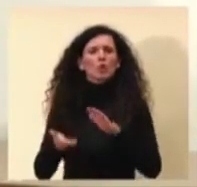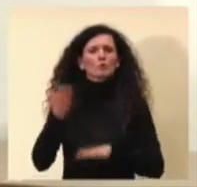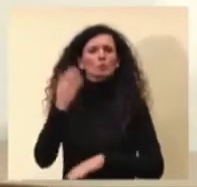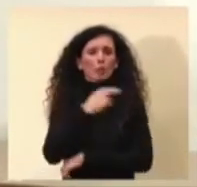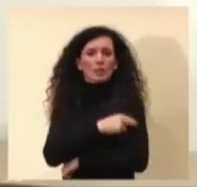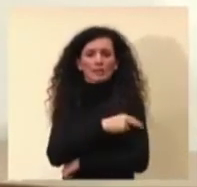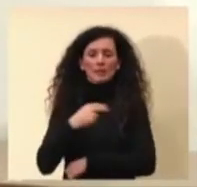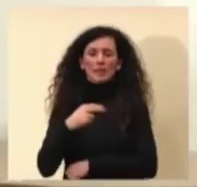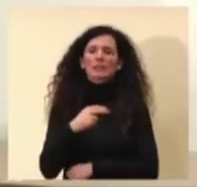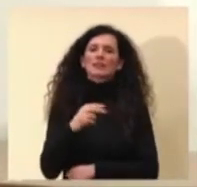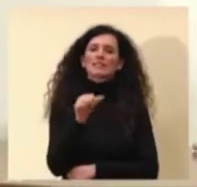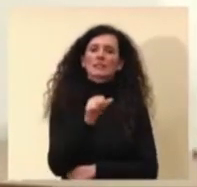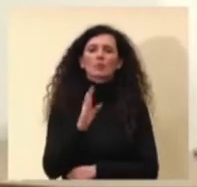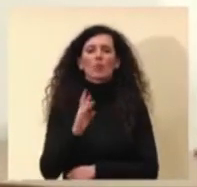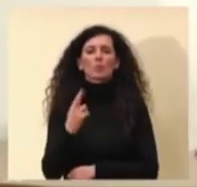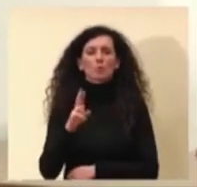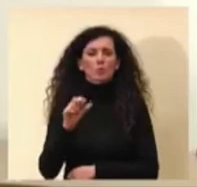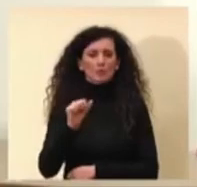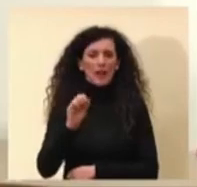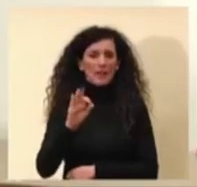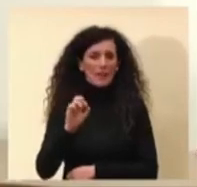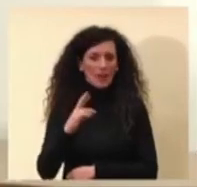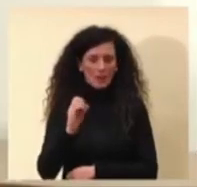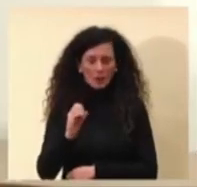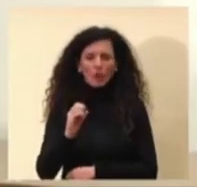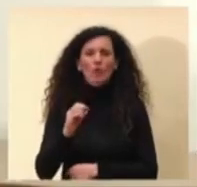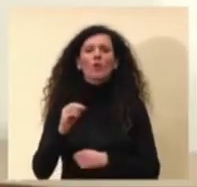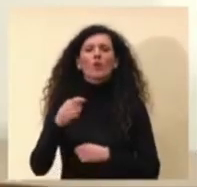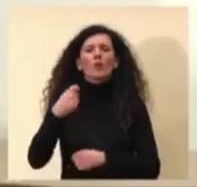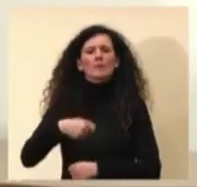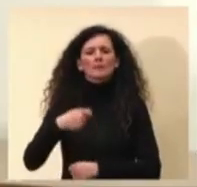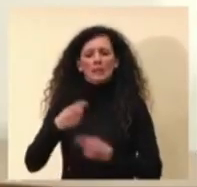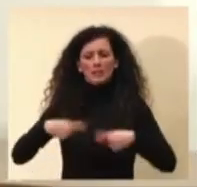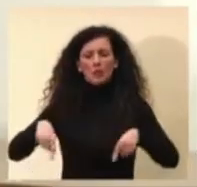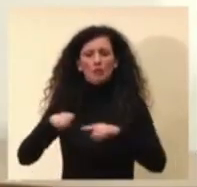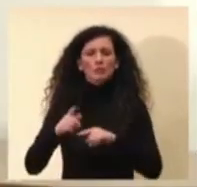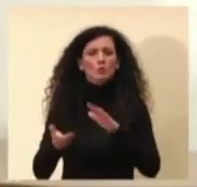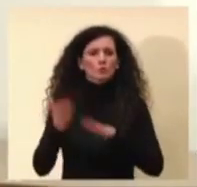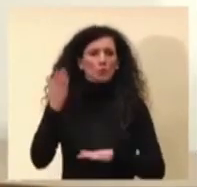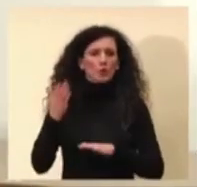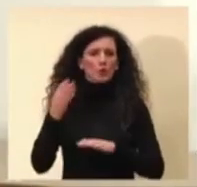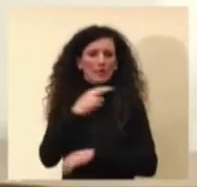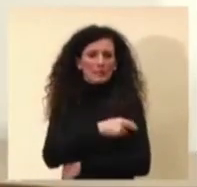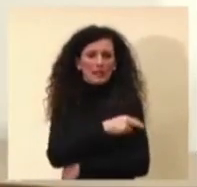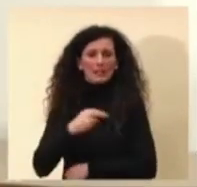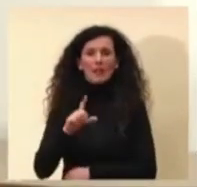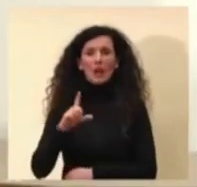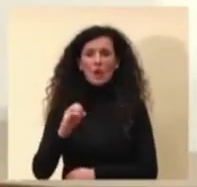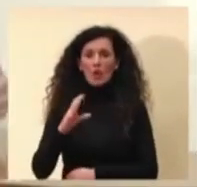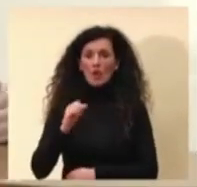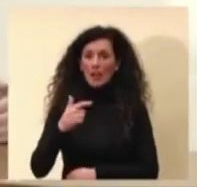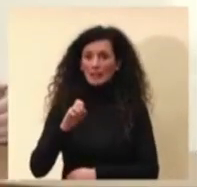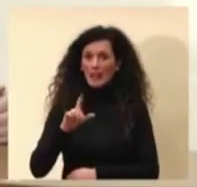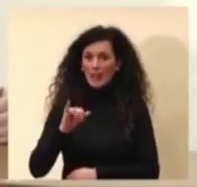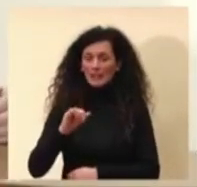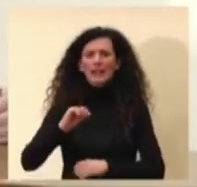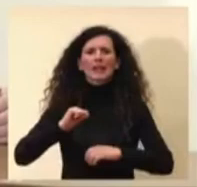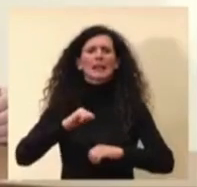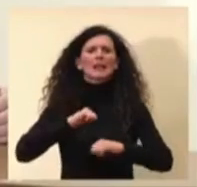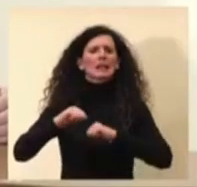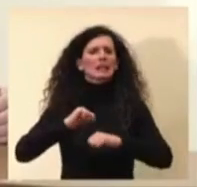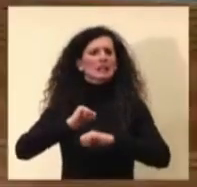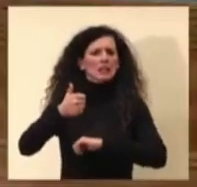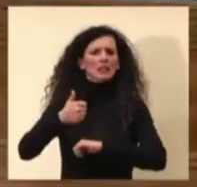il Professor Silvio Brusaferro, il Presidente del Consiglio Superiore di Sanità, il Professor Franco Locatelli e il Direttore Generale della Prevenzione del